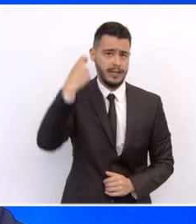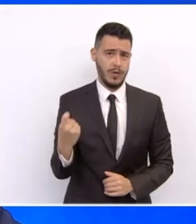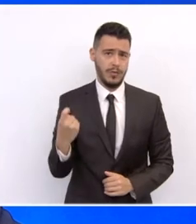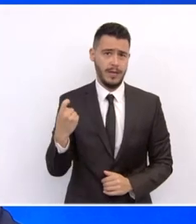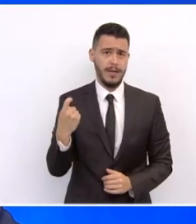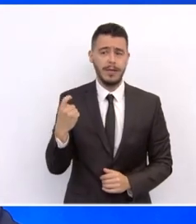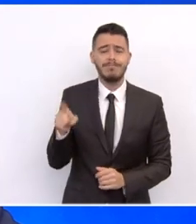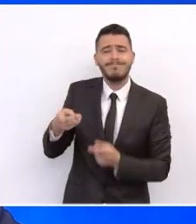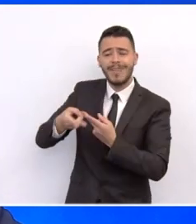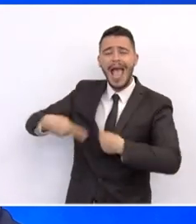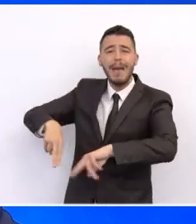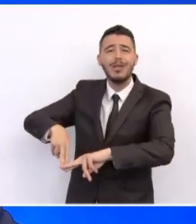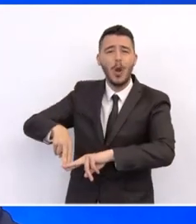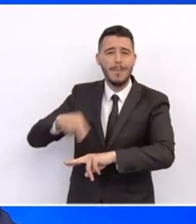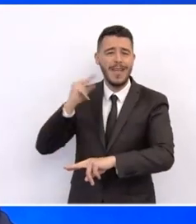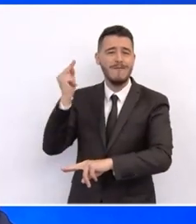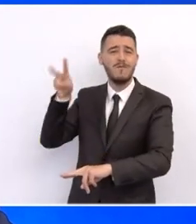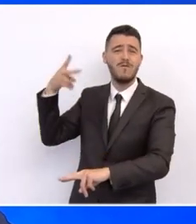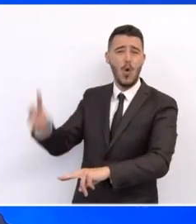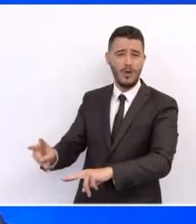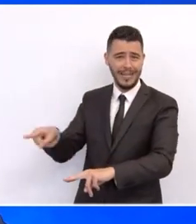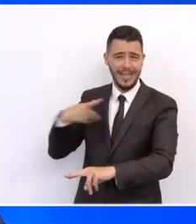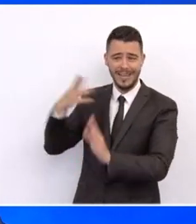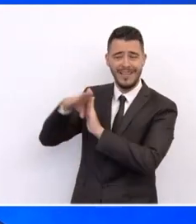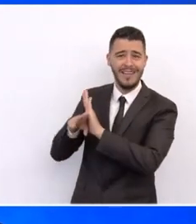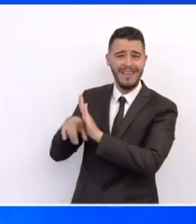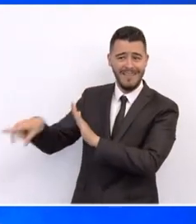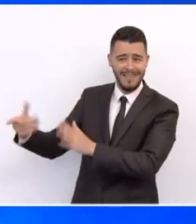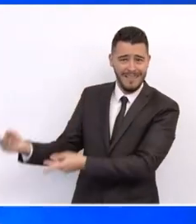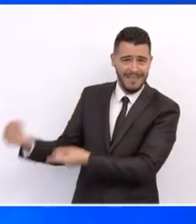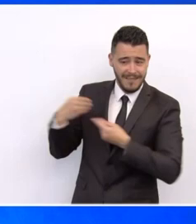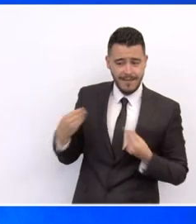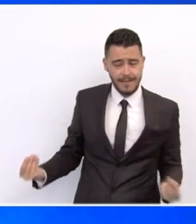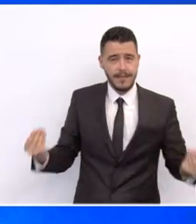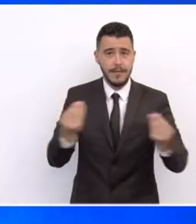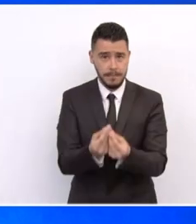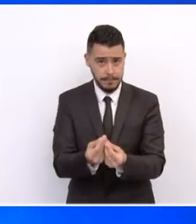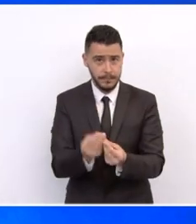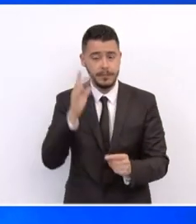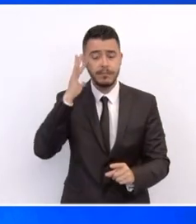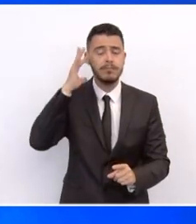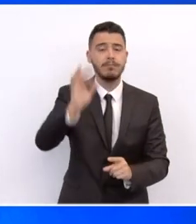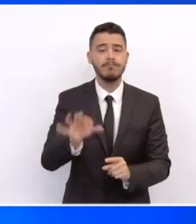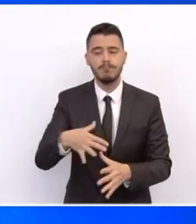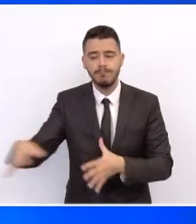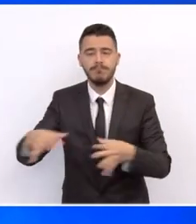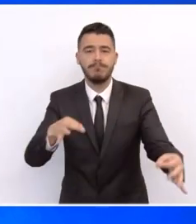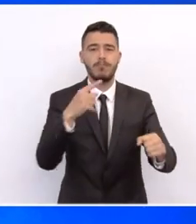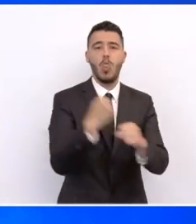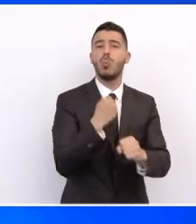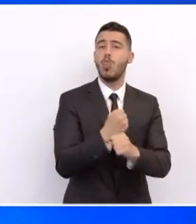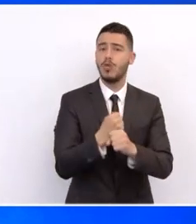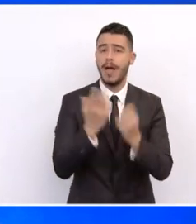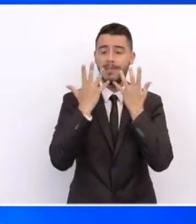Επιτροπής Πυσσαρίδη. Οι βασικοί στόχοι αφορούν την αύξηση της απασχόλησης και την αύξηση παραγωγικότητας με σκοπό σε χρονικό ορίζοντα